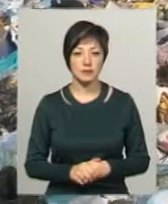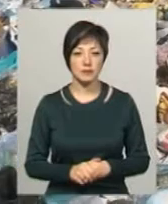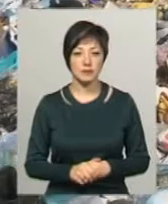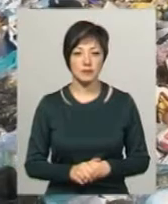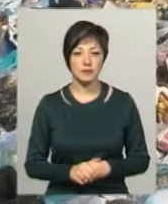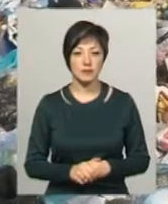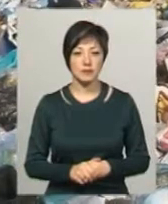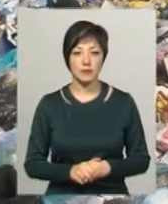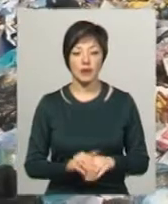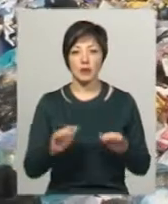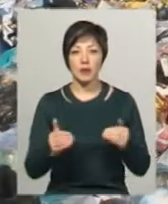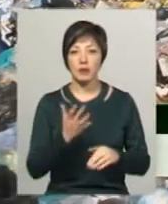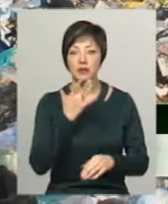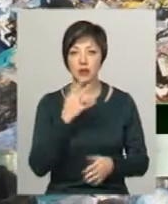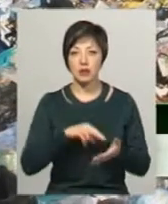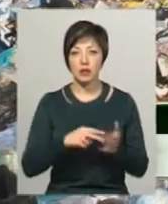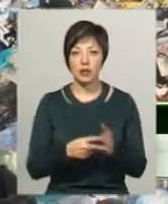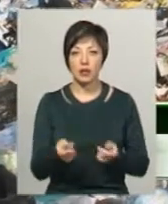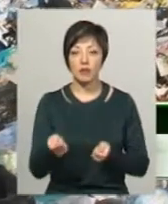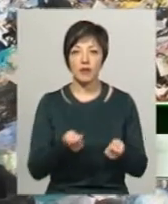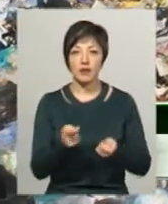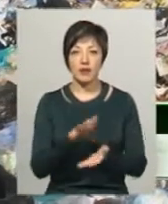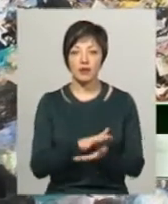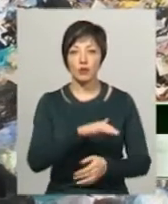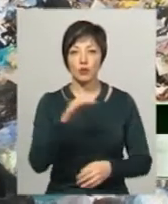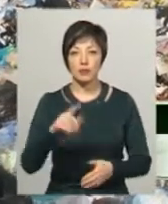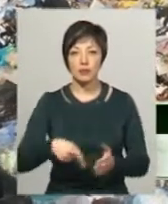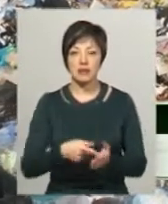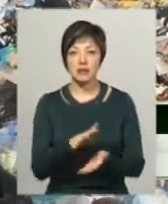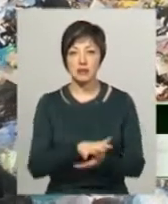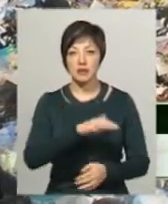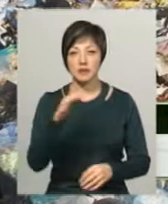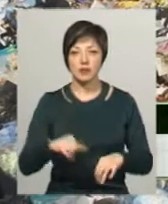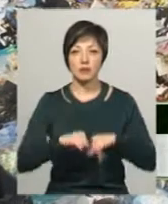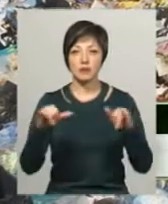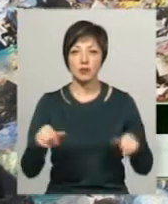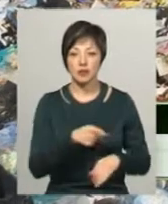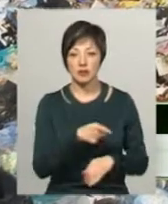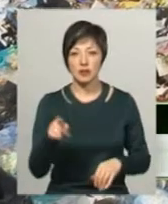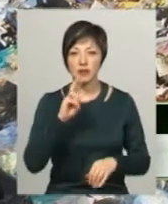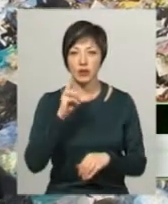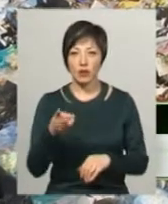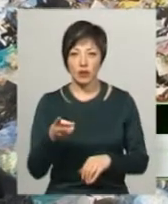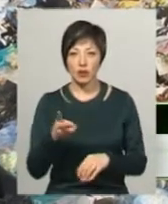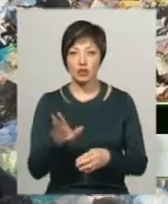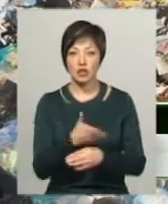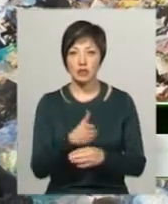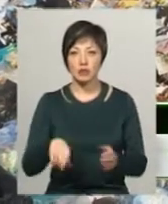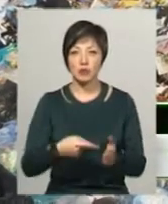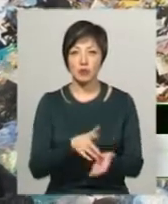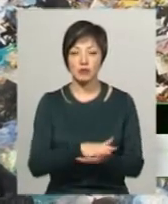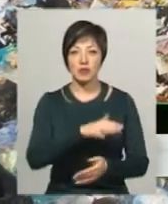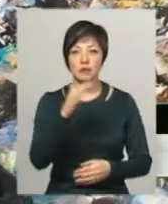У рамках національної стратегії управління відходами міське світтєзвалище збільшилось протягом двох років. Частину міського